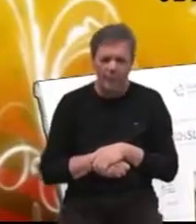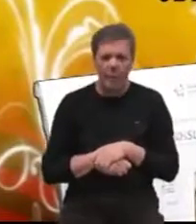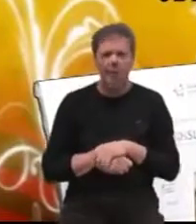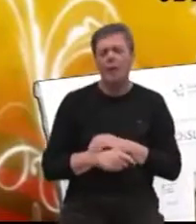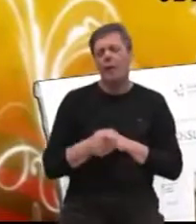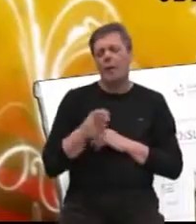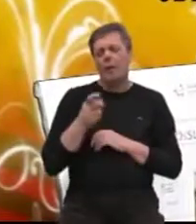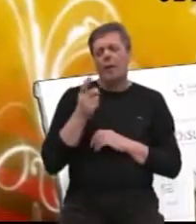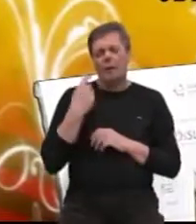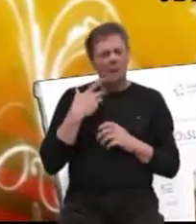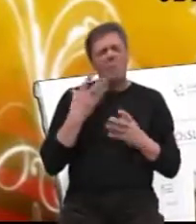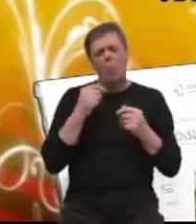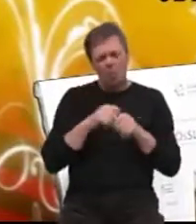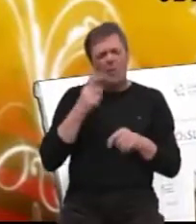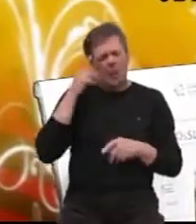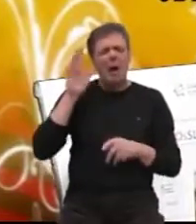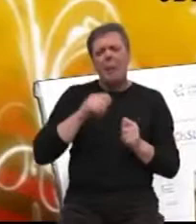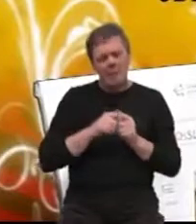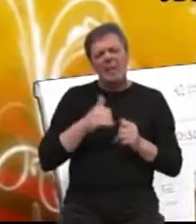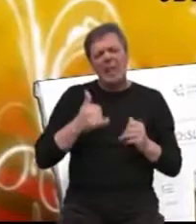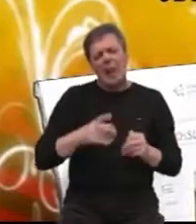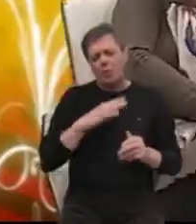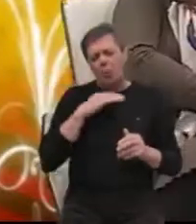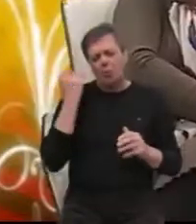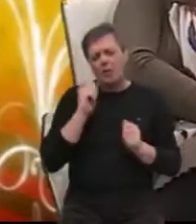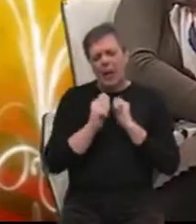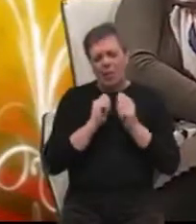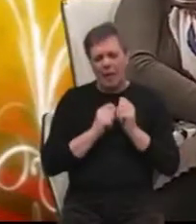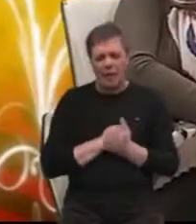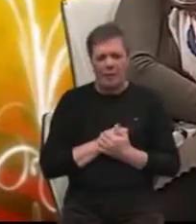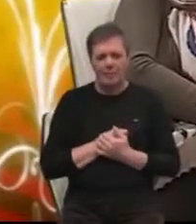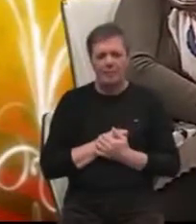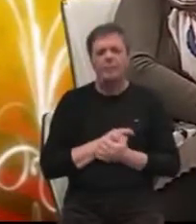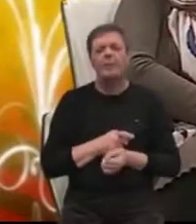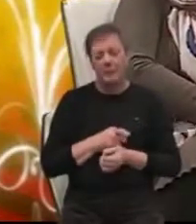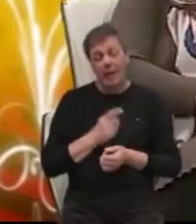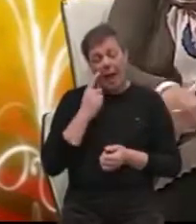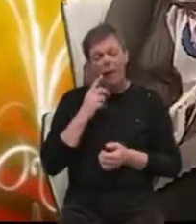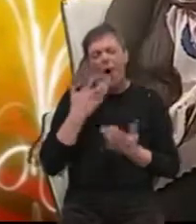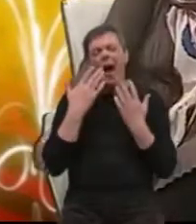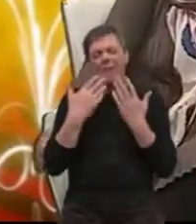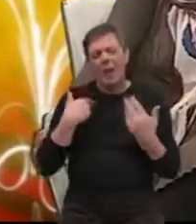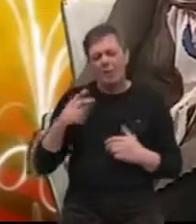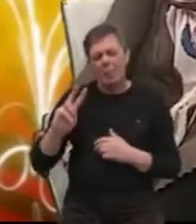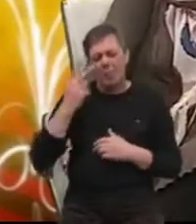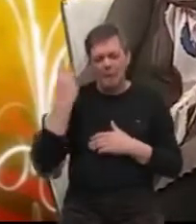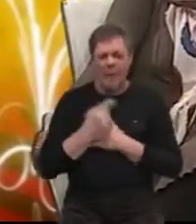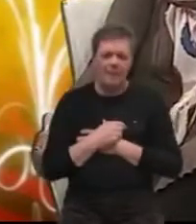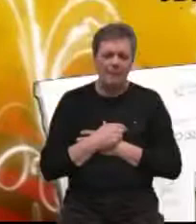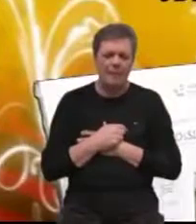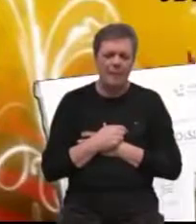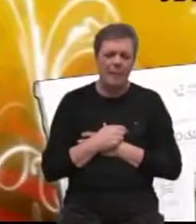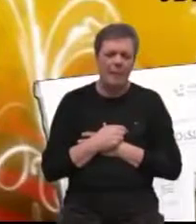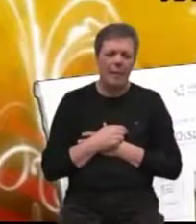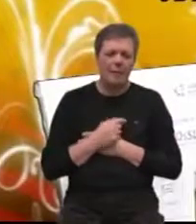ali nema veze, imamo o čemu razgovarati. Imamo, hvala vam na pozivu. Ipak ste me uspjeli dobiti. Jesam, hvala Bogu. Ja sam vam